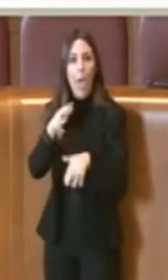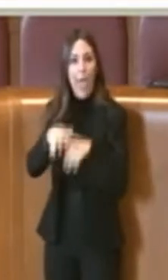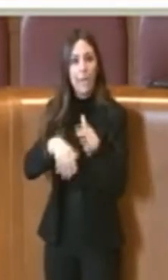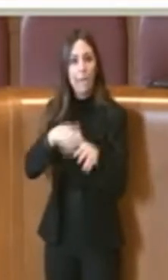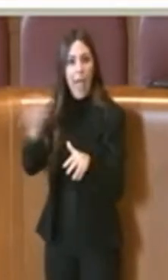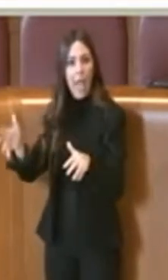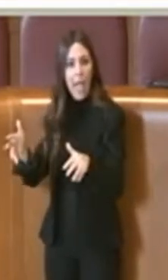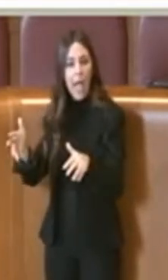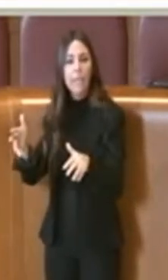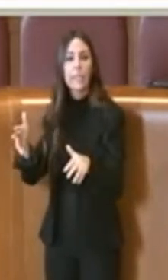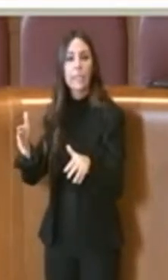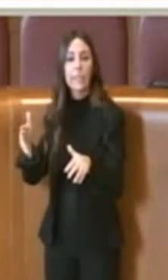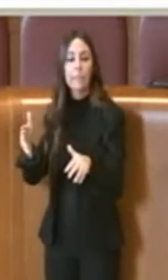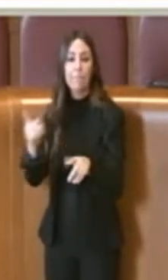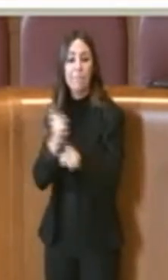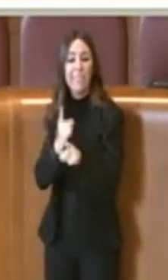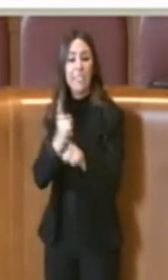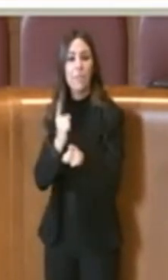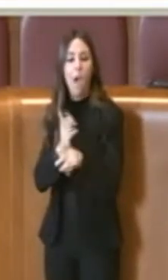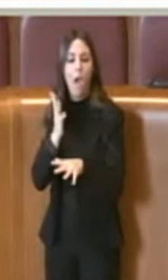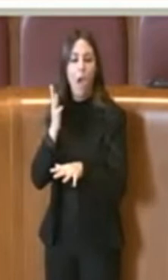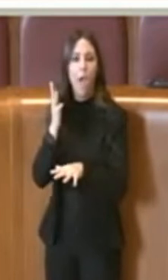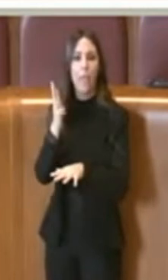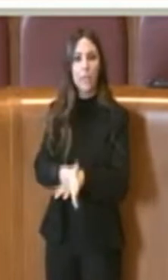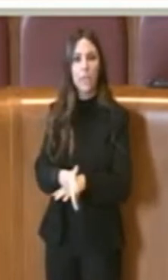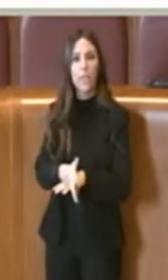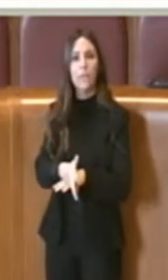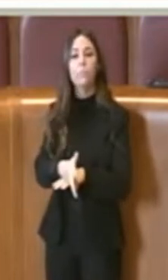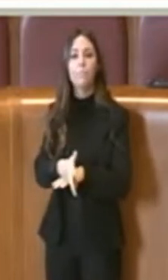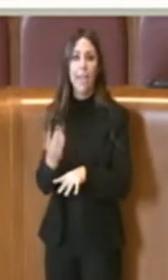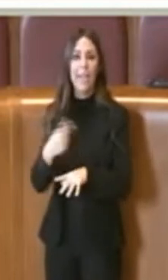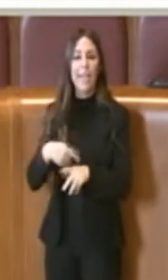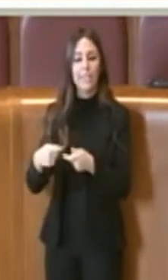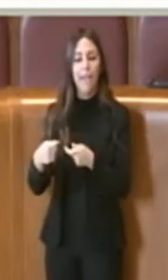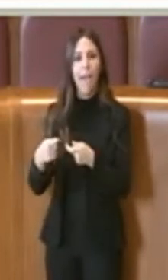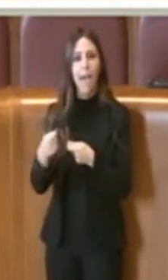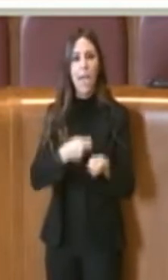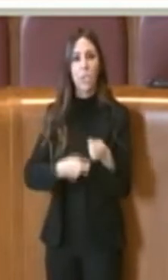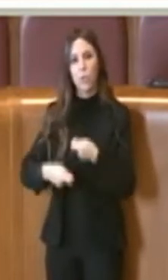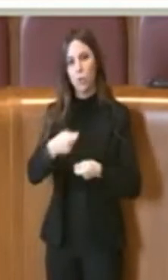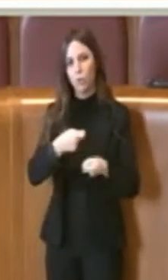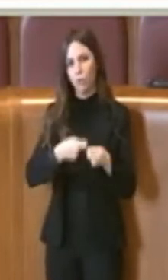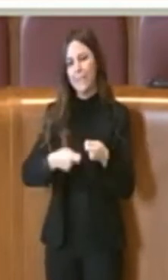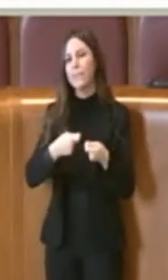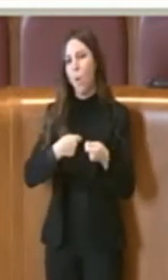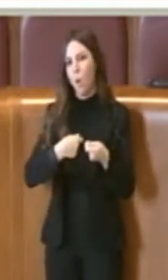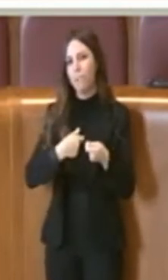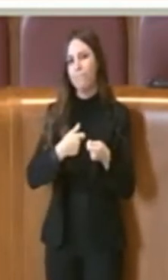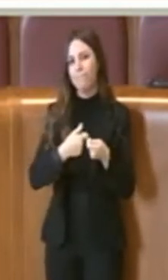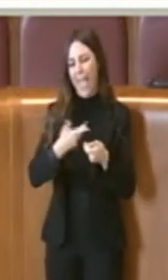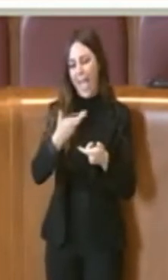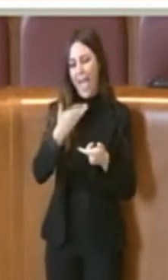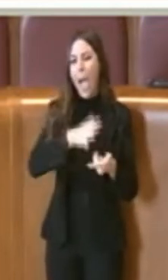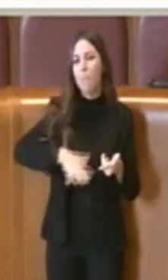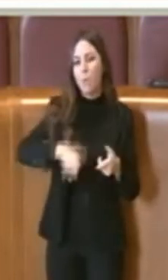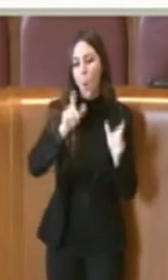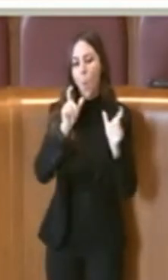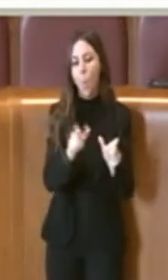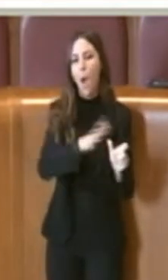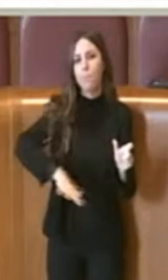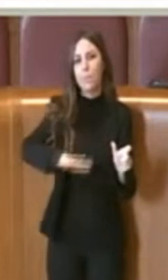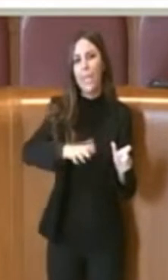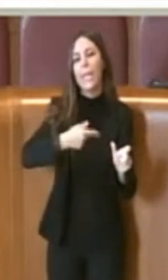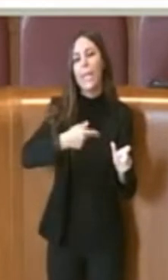intervenire tramite ovviamente le associazioni più accreditate, perciò associazioni ambientaliste, associazioni